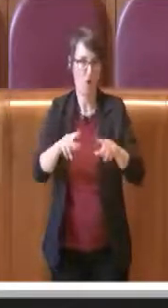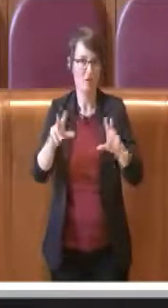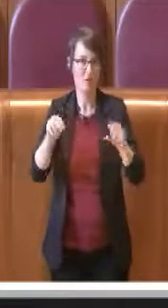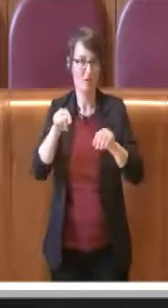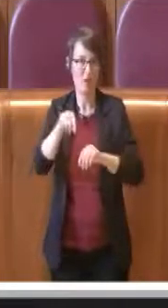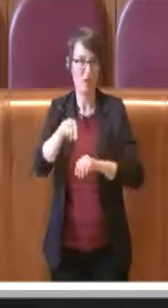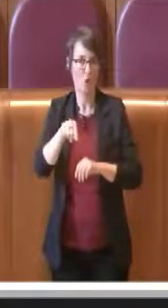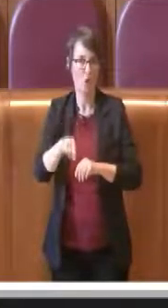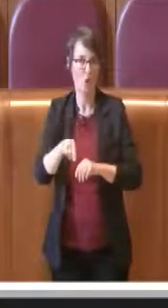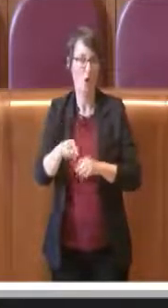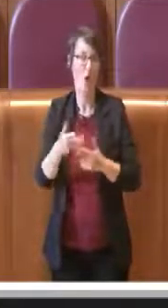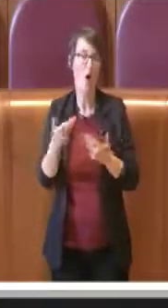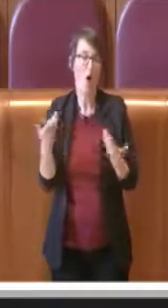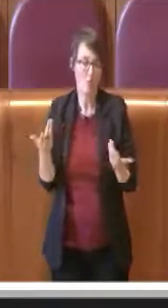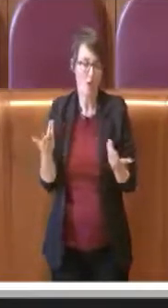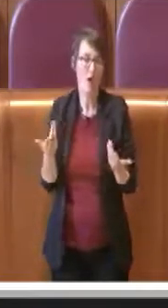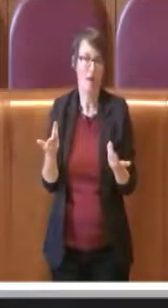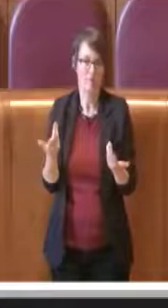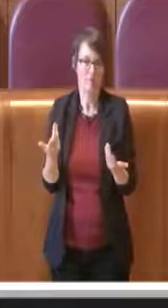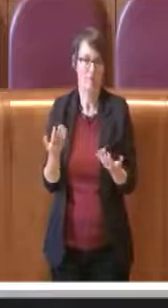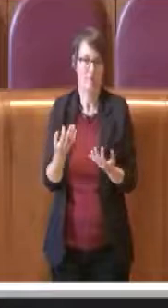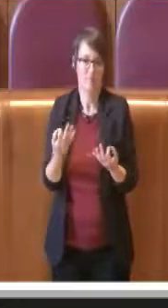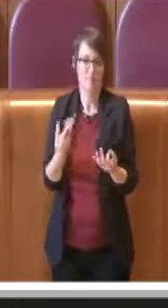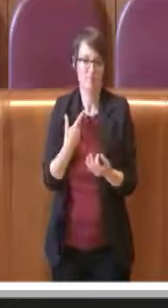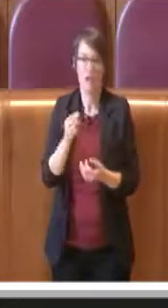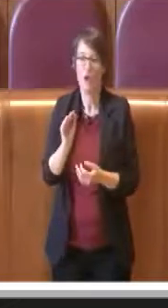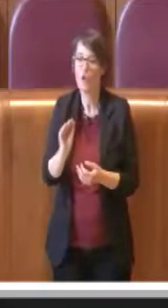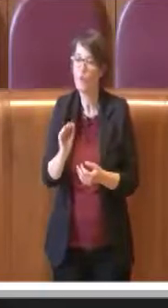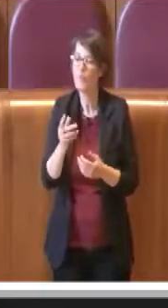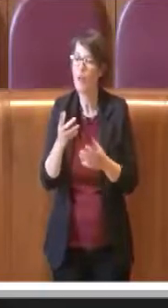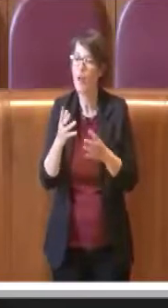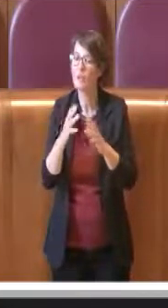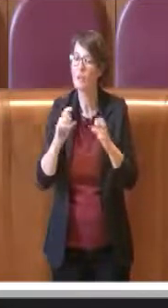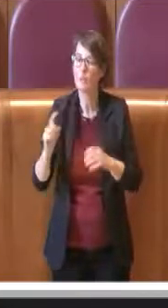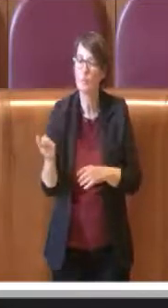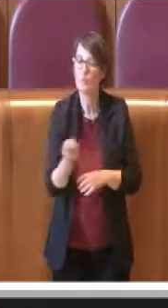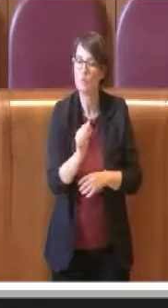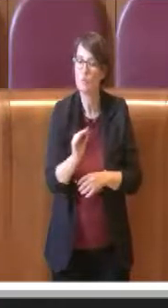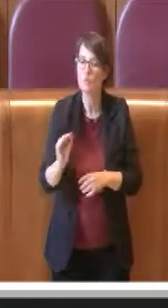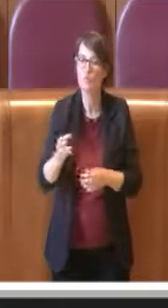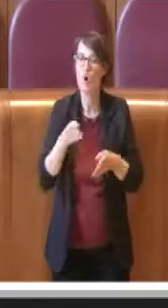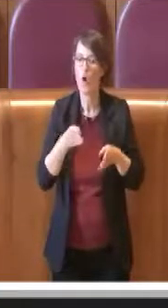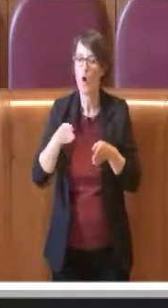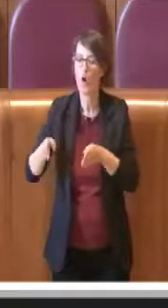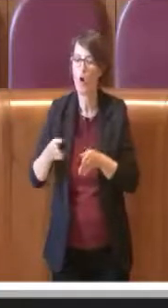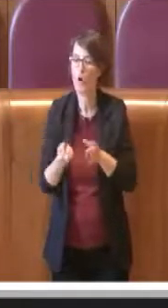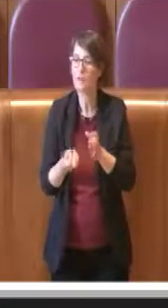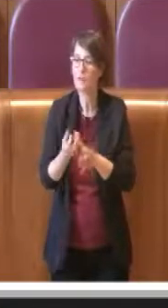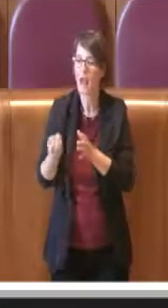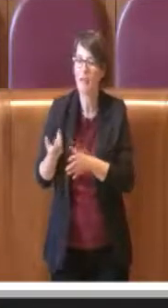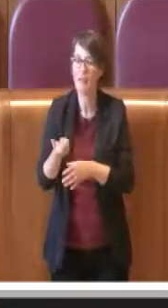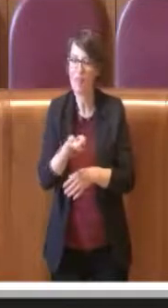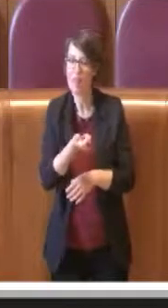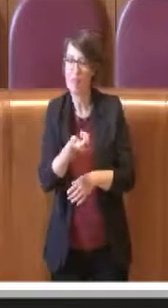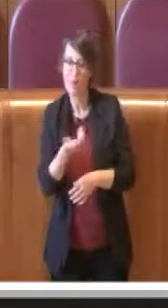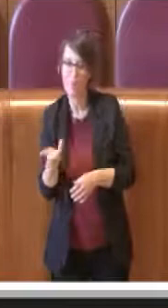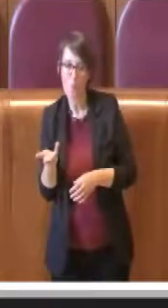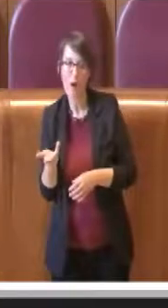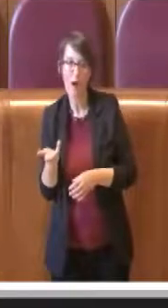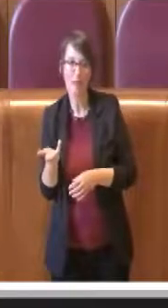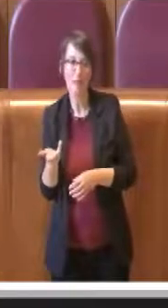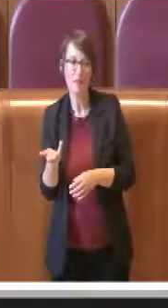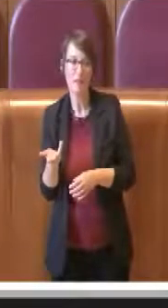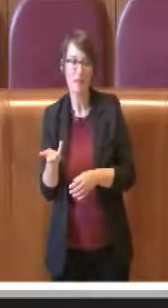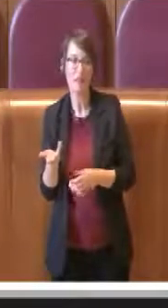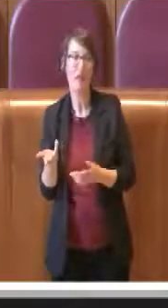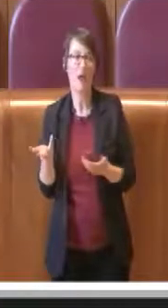qual è il numero di corsi che sono stati attivati con riferimento all'universo che finalmente oggi conosciamo potrà essere